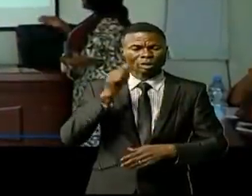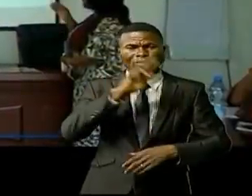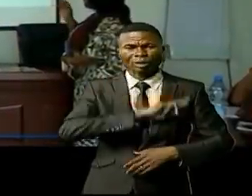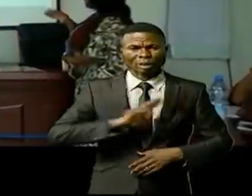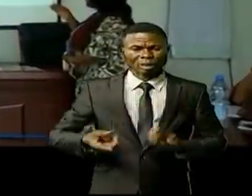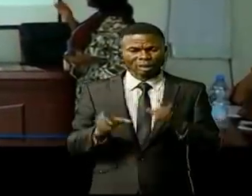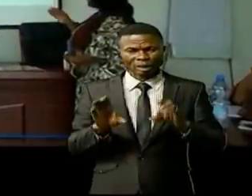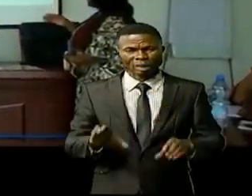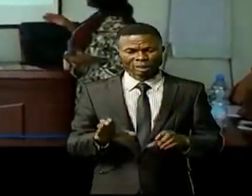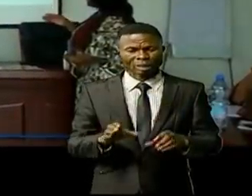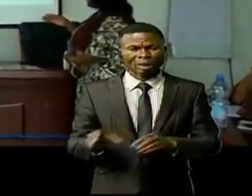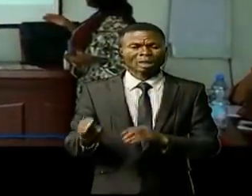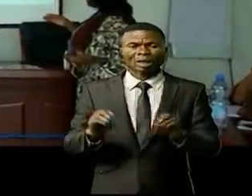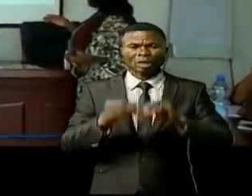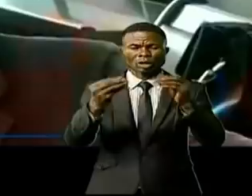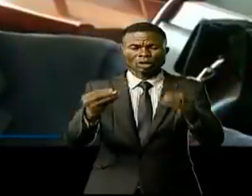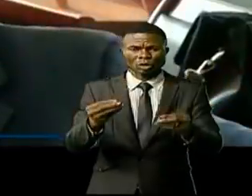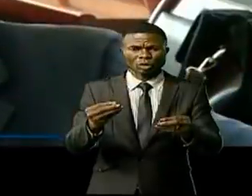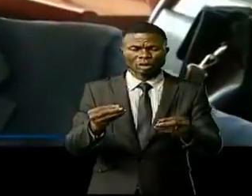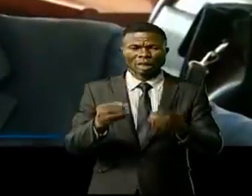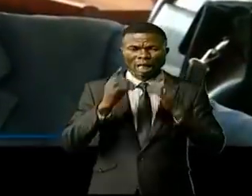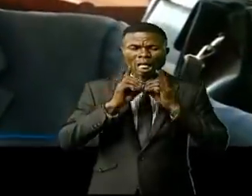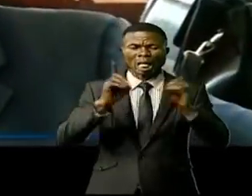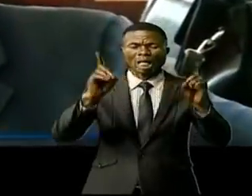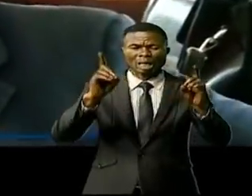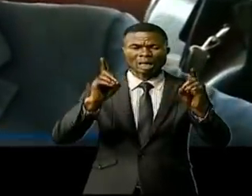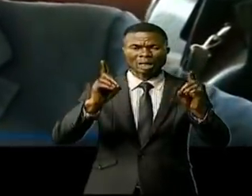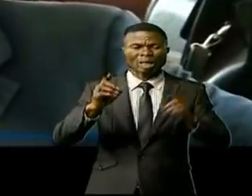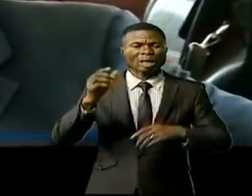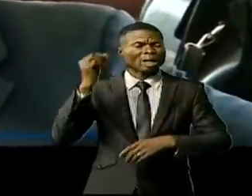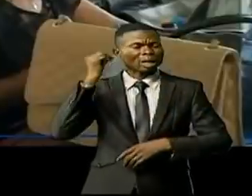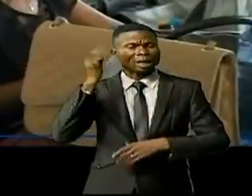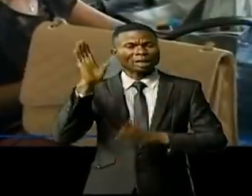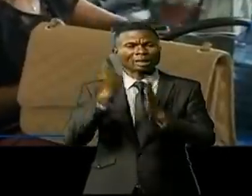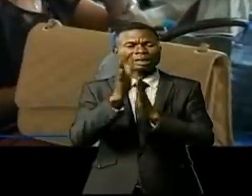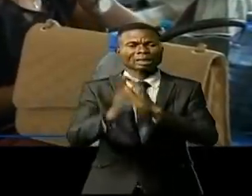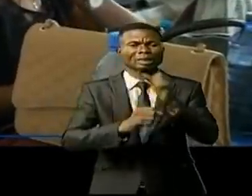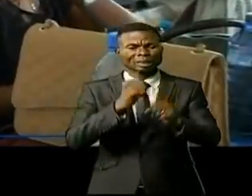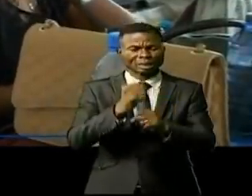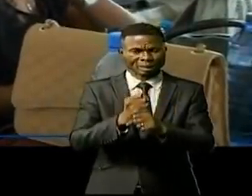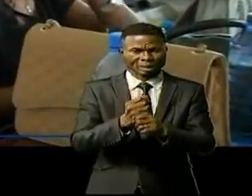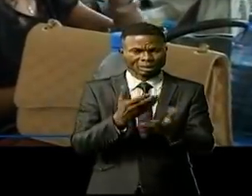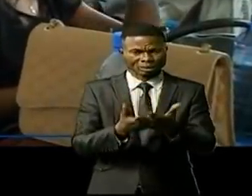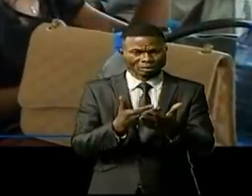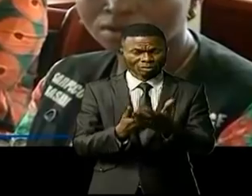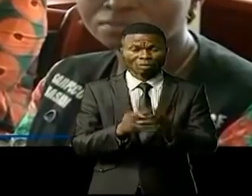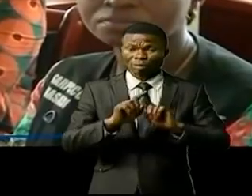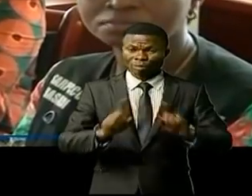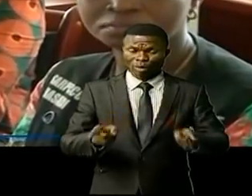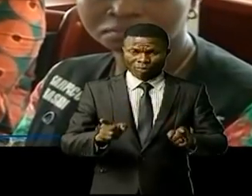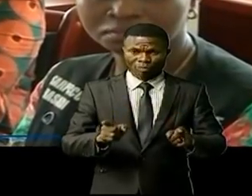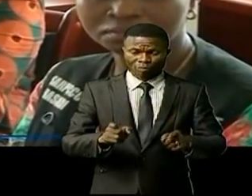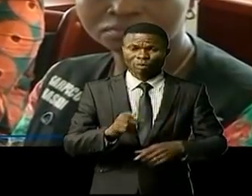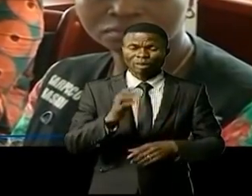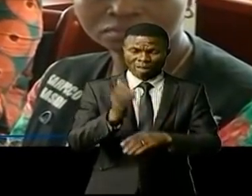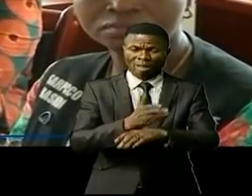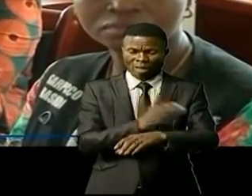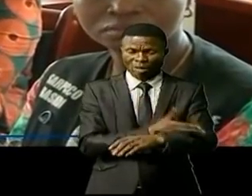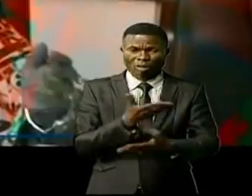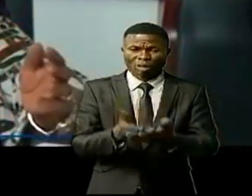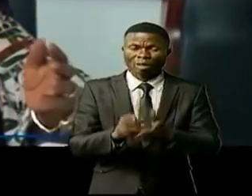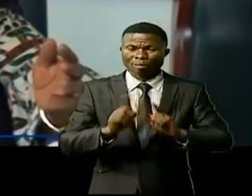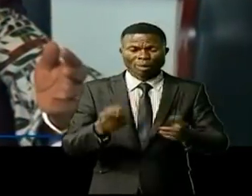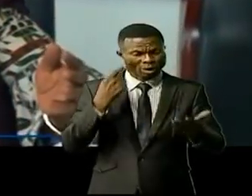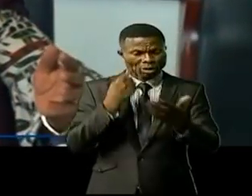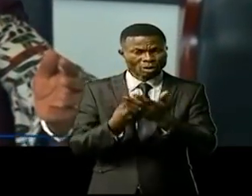depuis la mise en place de la déclaration de Kampala plus de 10 ans de nos jours. Bien qu'il y a eu certaines avancées, les